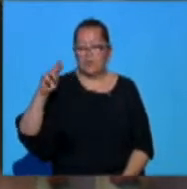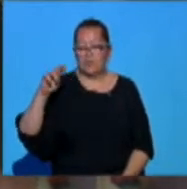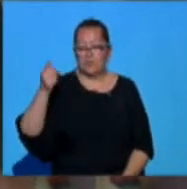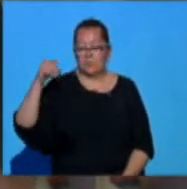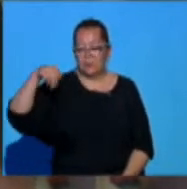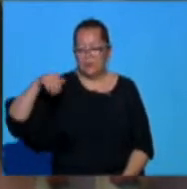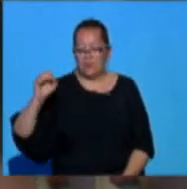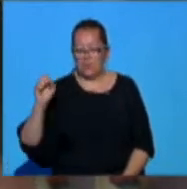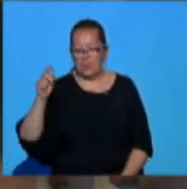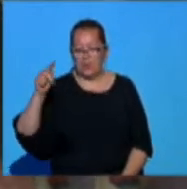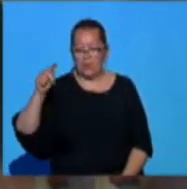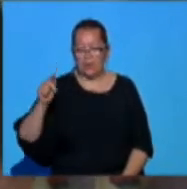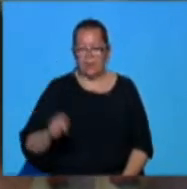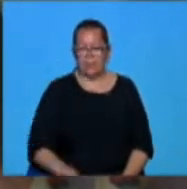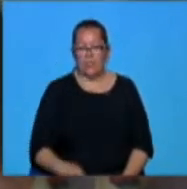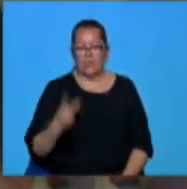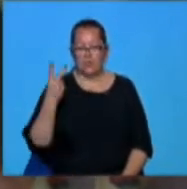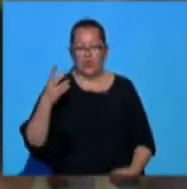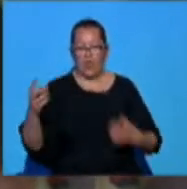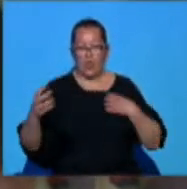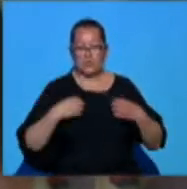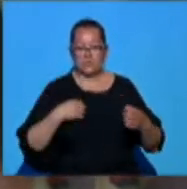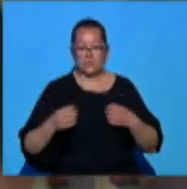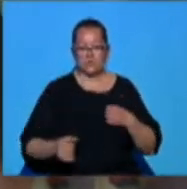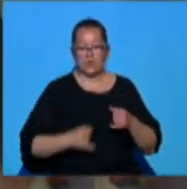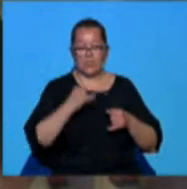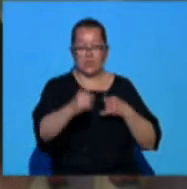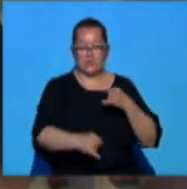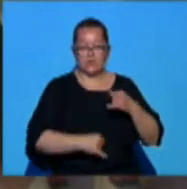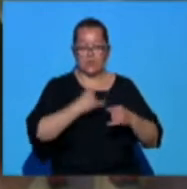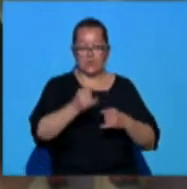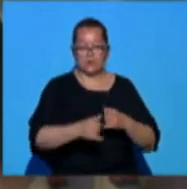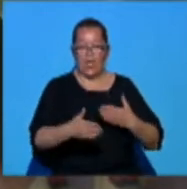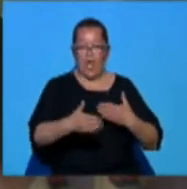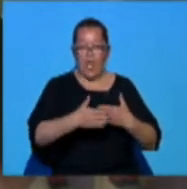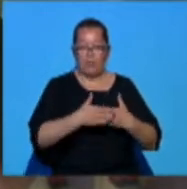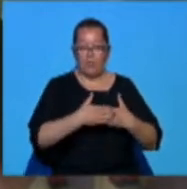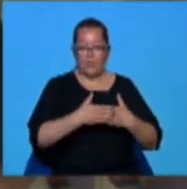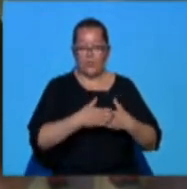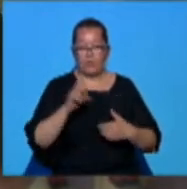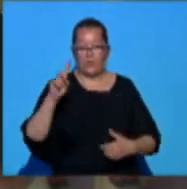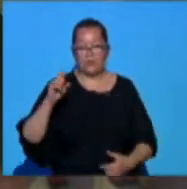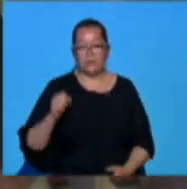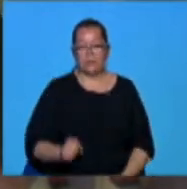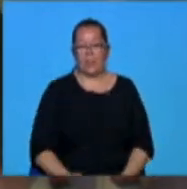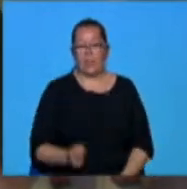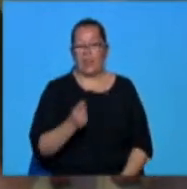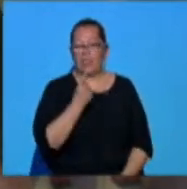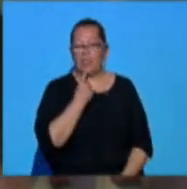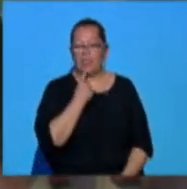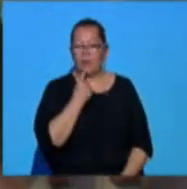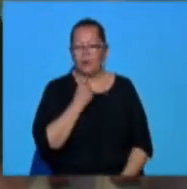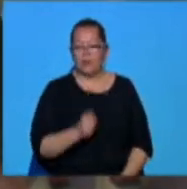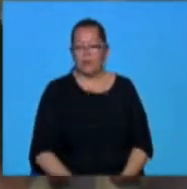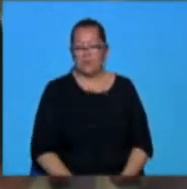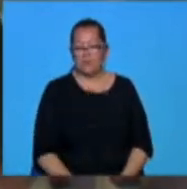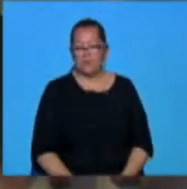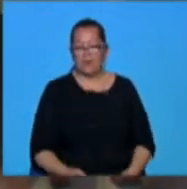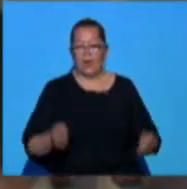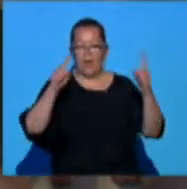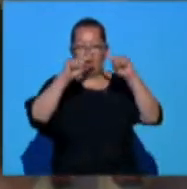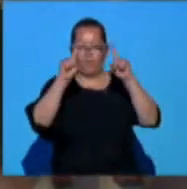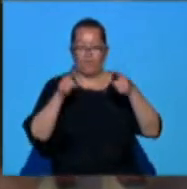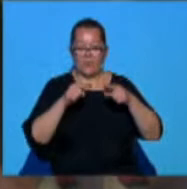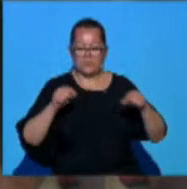și Nick Omerod, doi artiști internaționali care s-au apropiat de Craiova și de Festivalul și